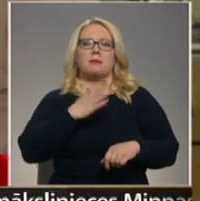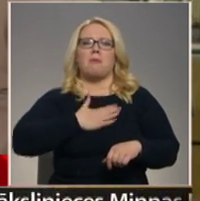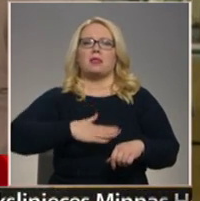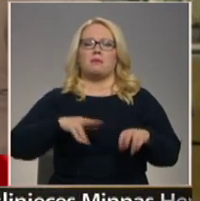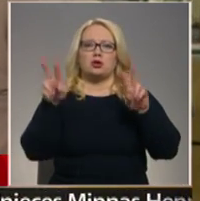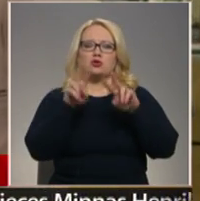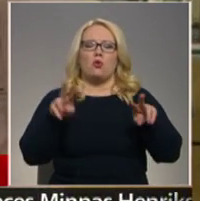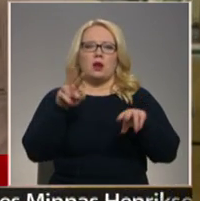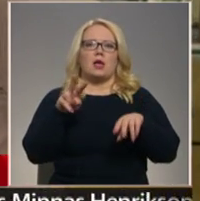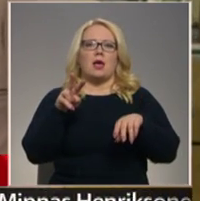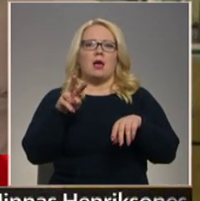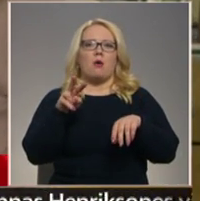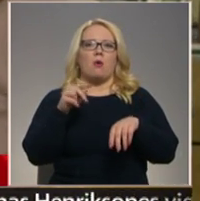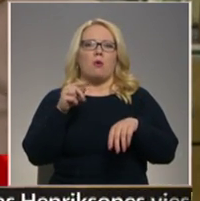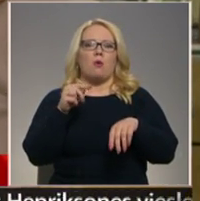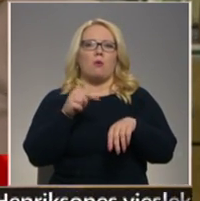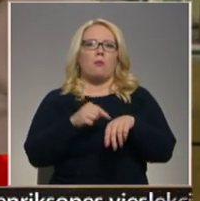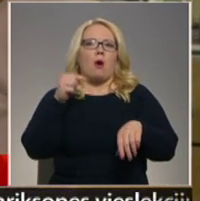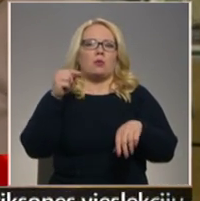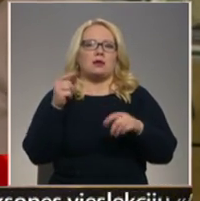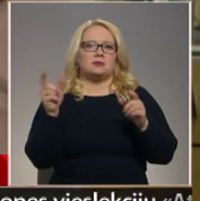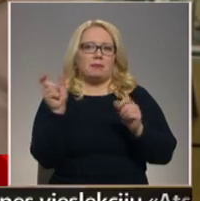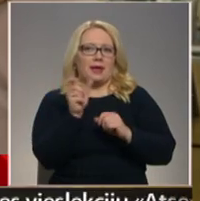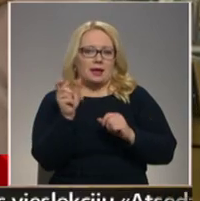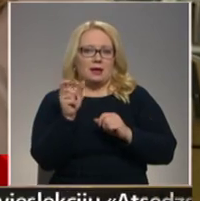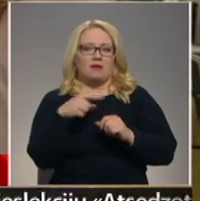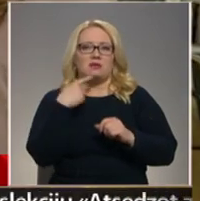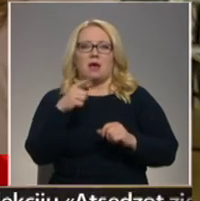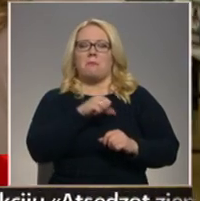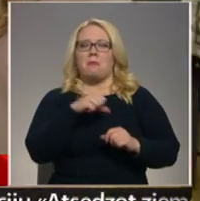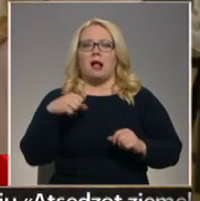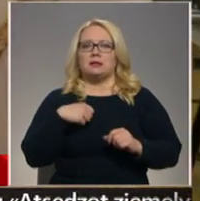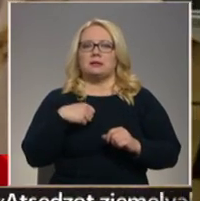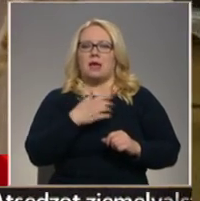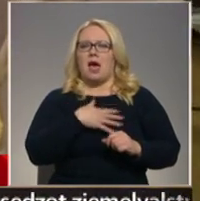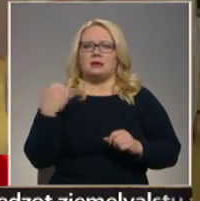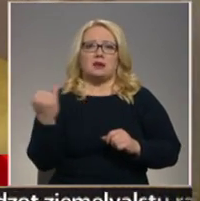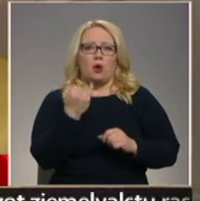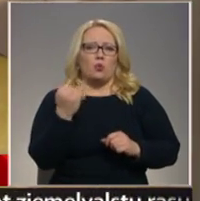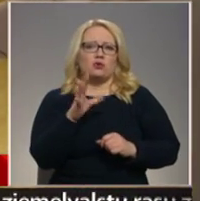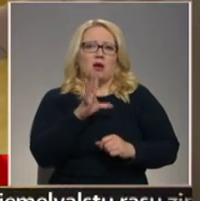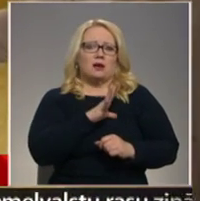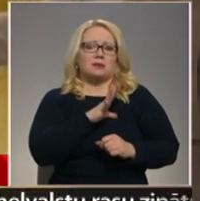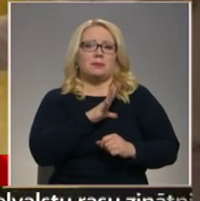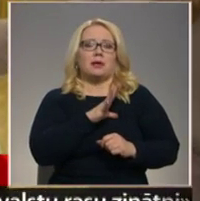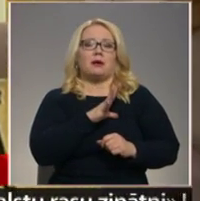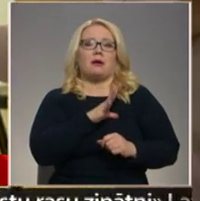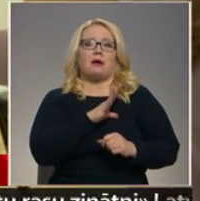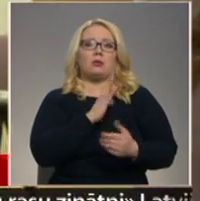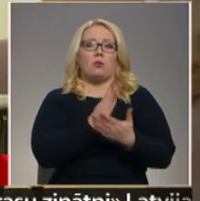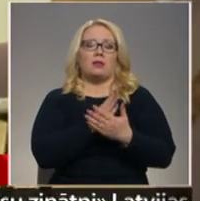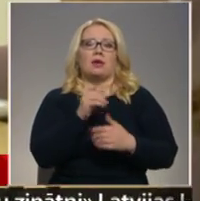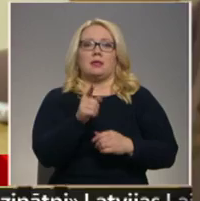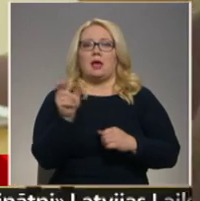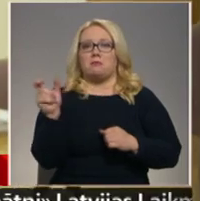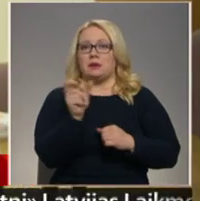žūrijas baudas mīrkļa darba gaitā? Pats aizraujošākais noteikti bija tie